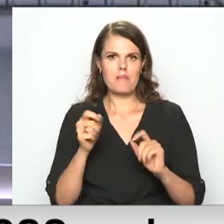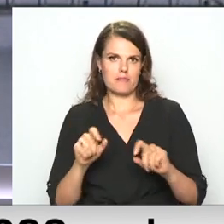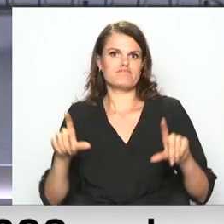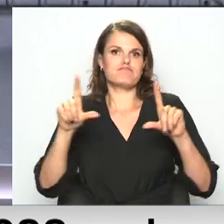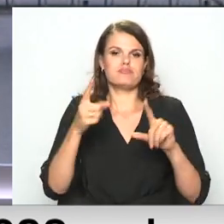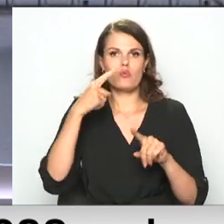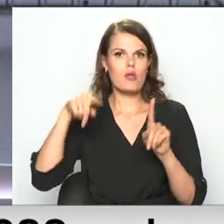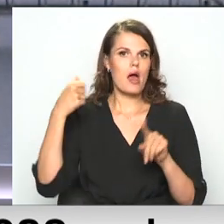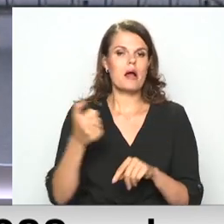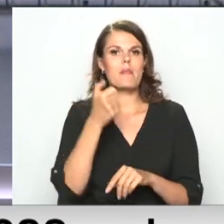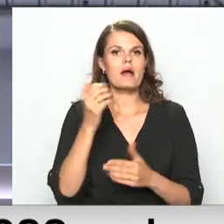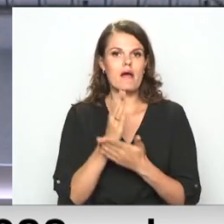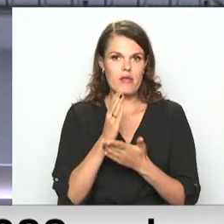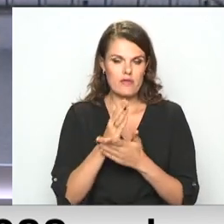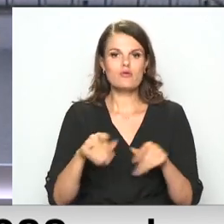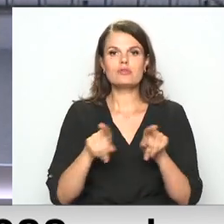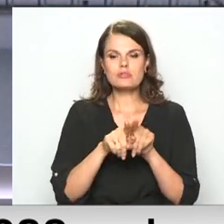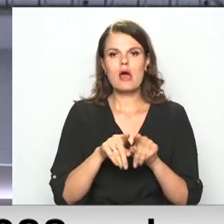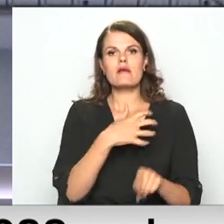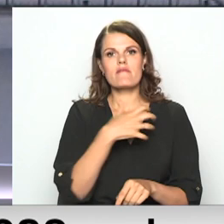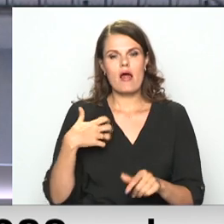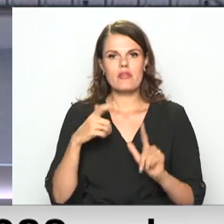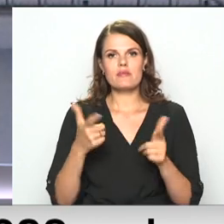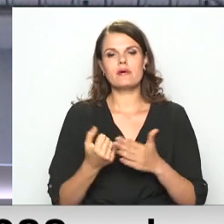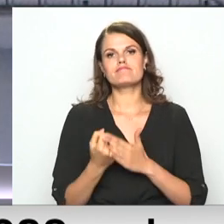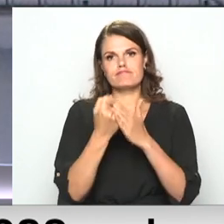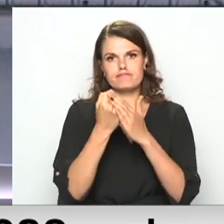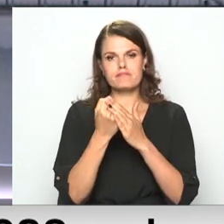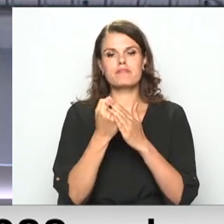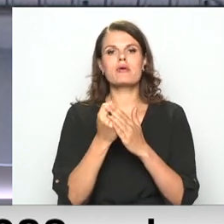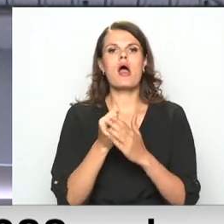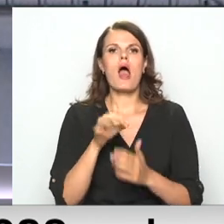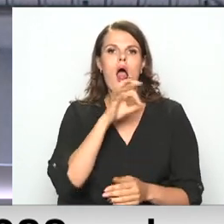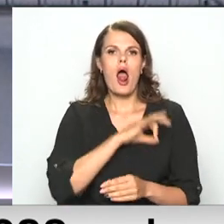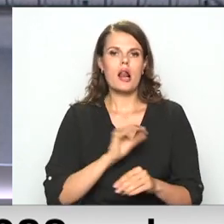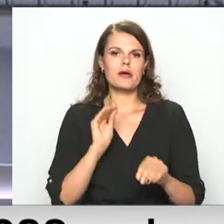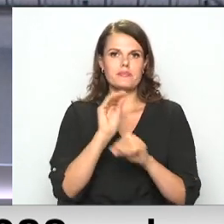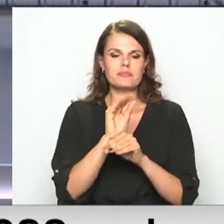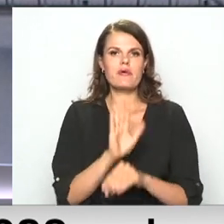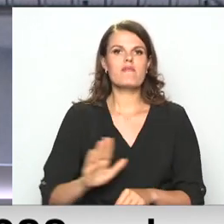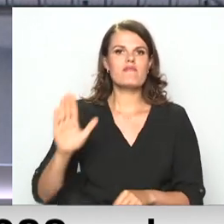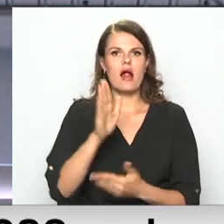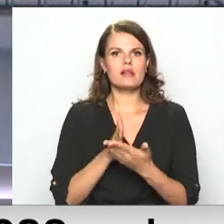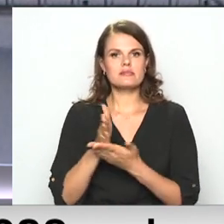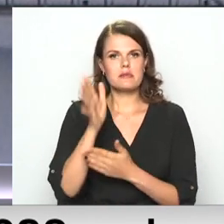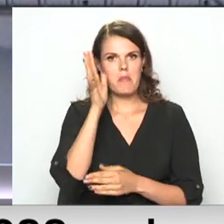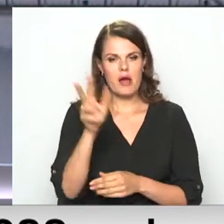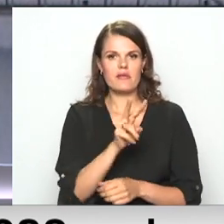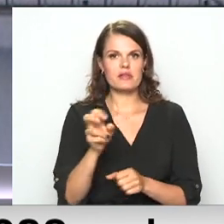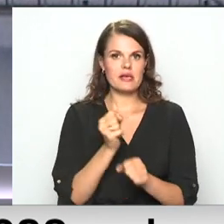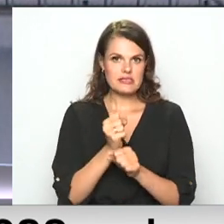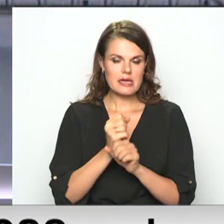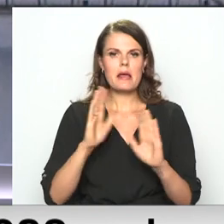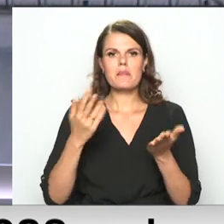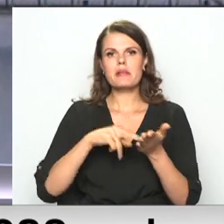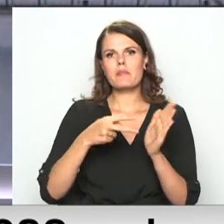atbalstīja arī algu palielināšanu valsts pārvaldē, taču tam finansējums paredzēts tikai 2023. gadā. Tad